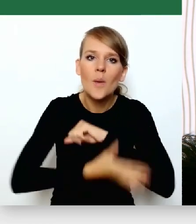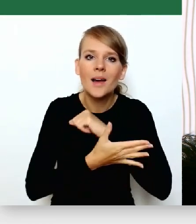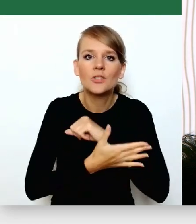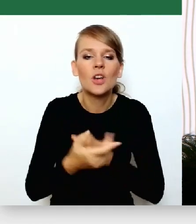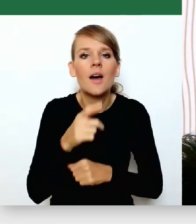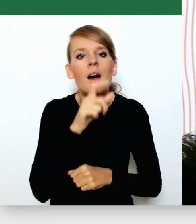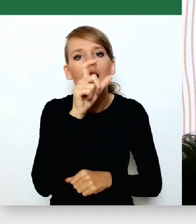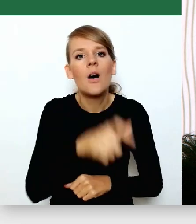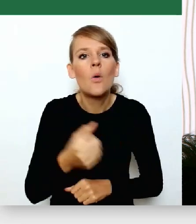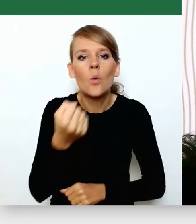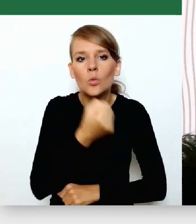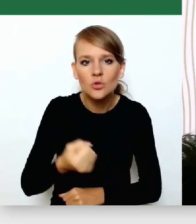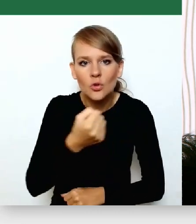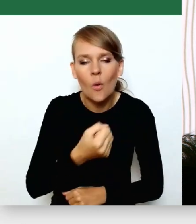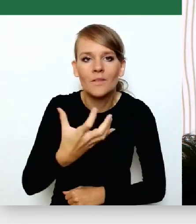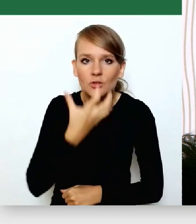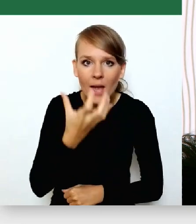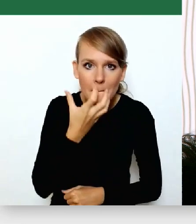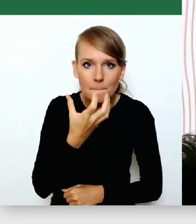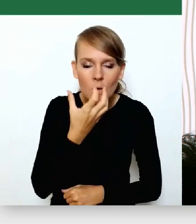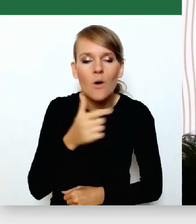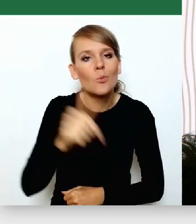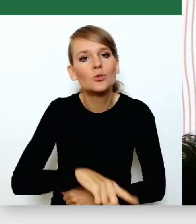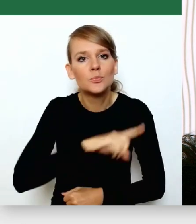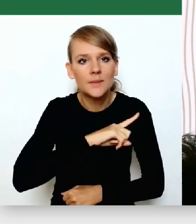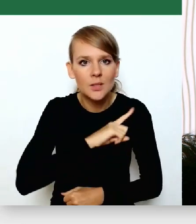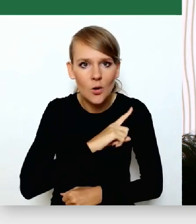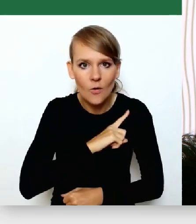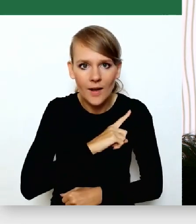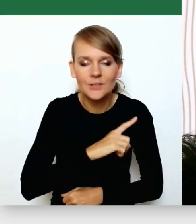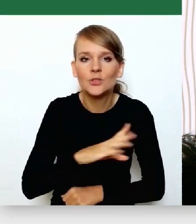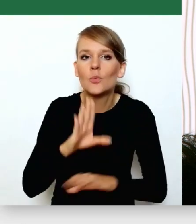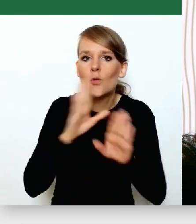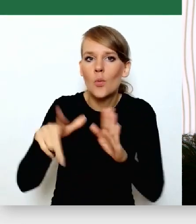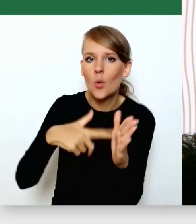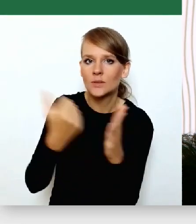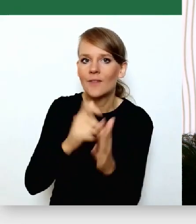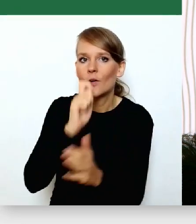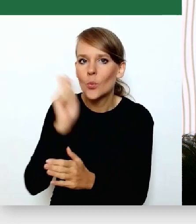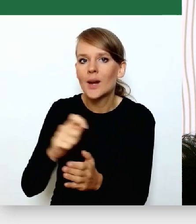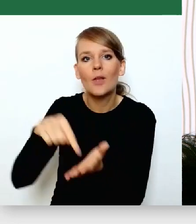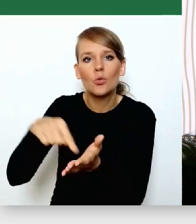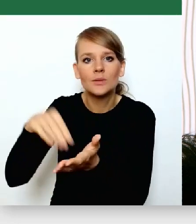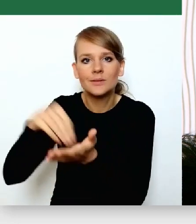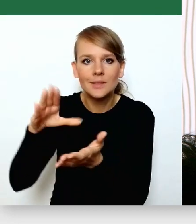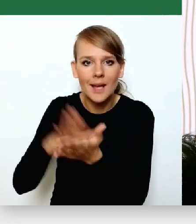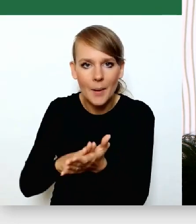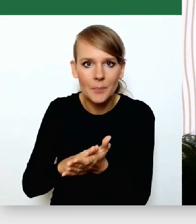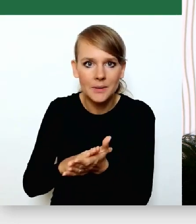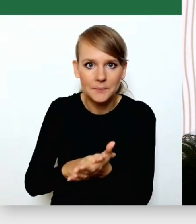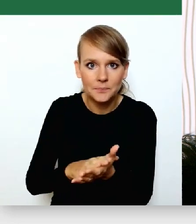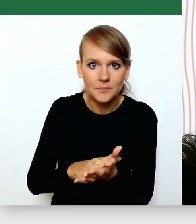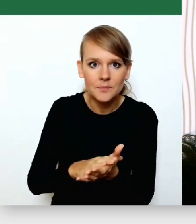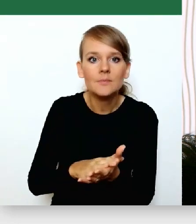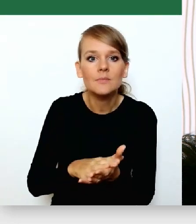użytkowników ciepła. Trzeba było przypilnować, żeby tak jak w ustawie ukraińskiej był ten zapis, że do tych, którzy robią